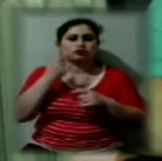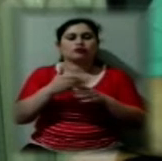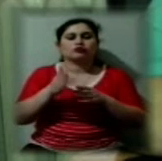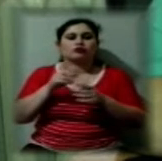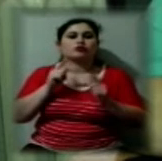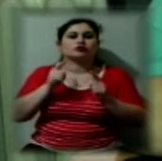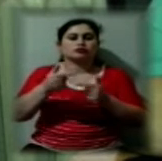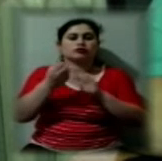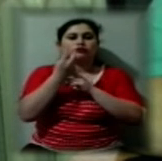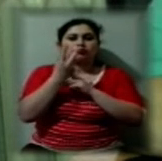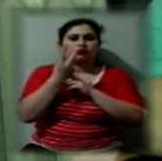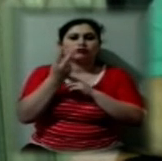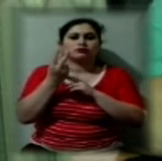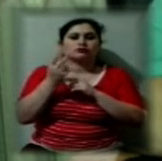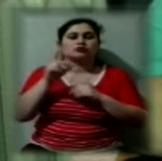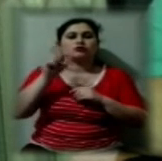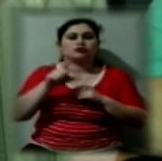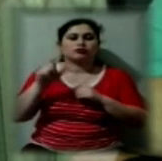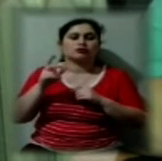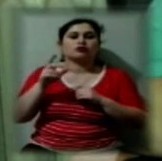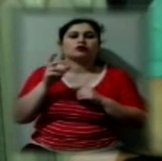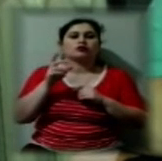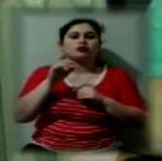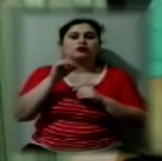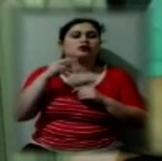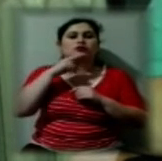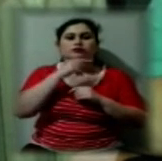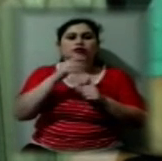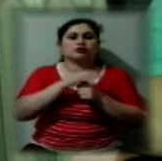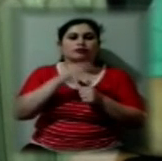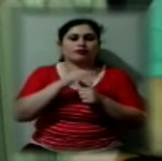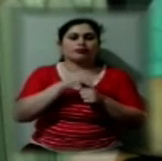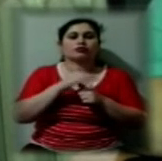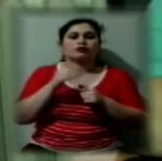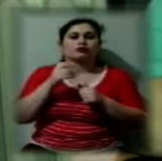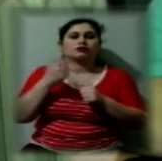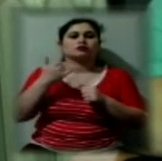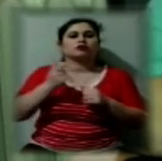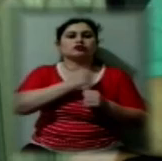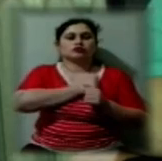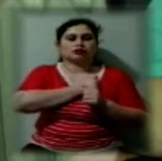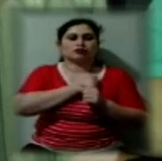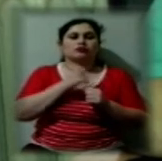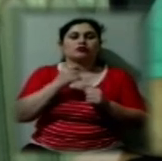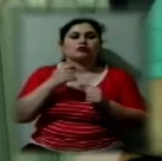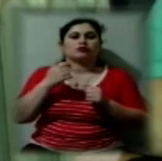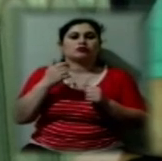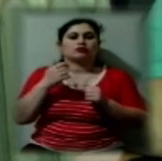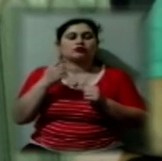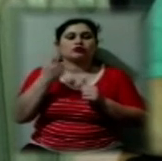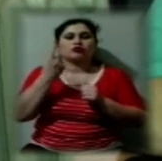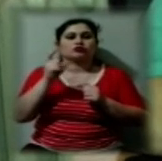людей з отруєнням грибами. І, на жаль, молодого людину 21